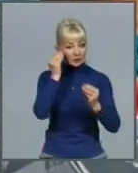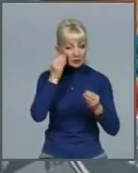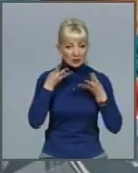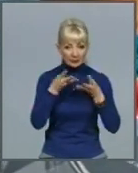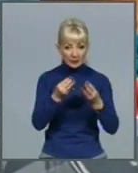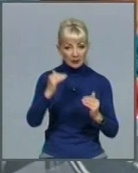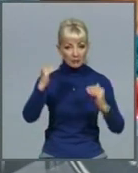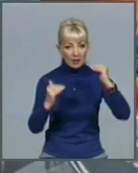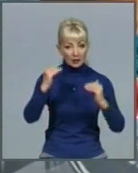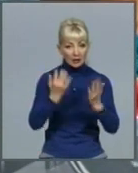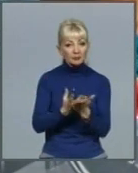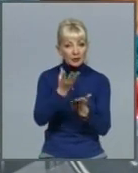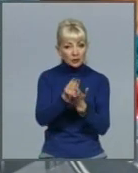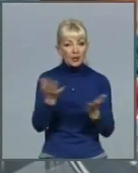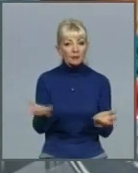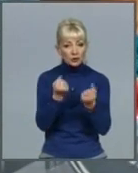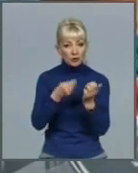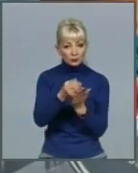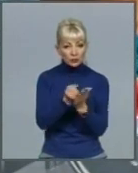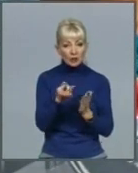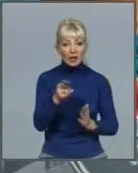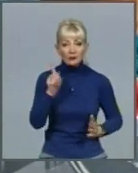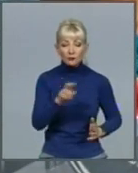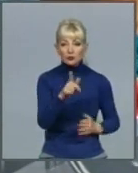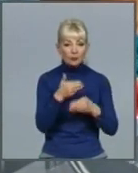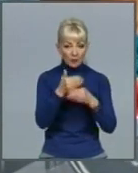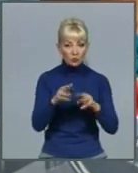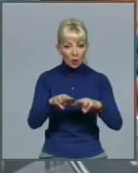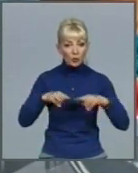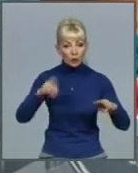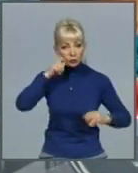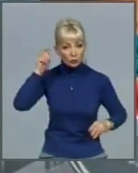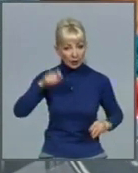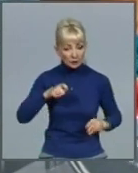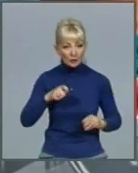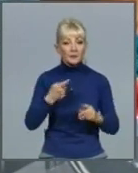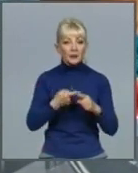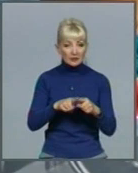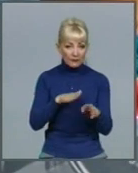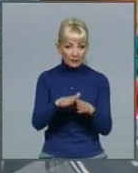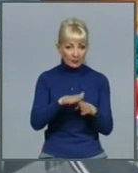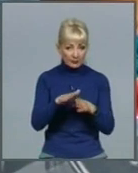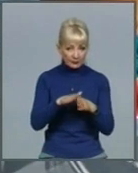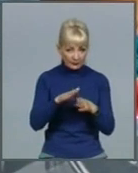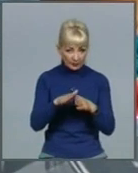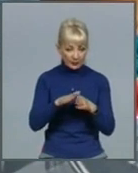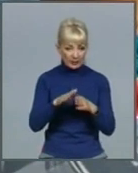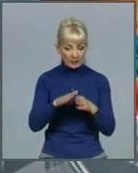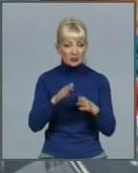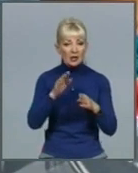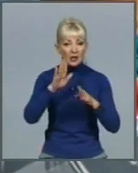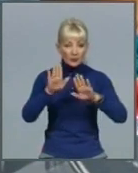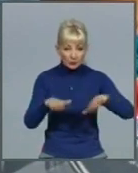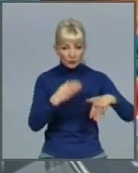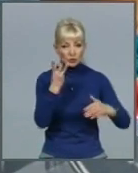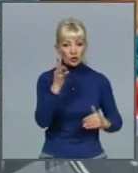підтримати бюджет для того, аби допомогти уряду України справлятися з шоком, викликаним COVID-19, зберігши при цьому